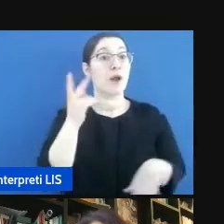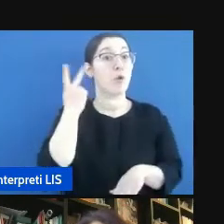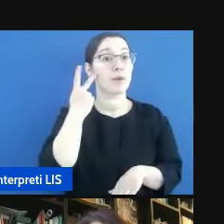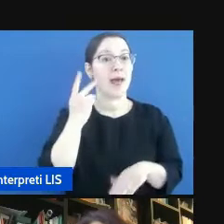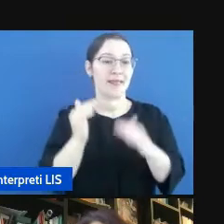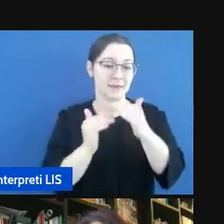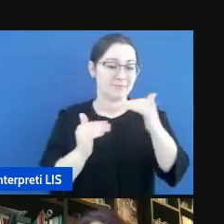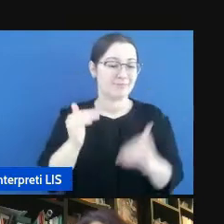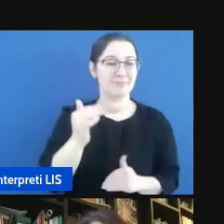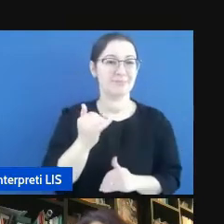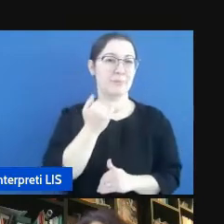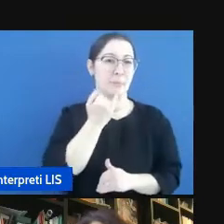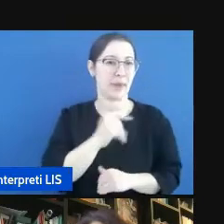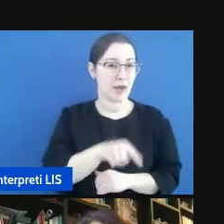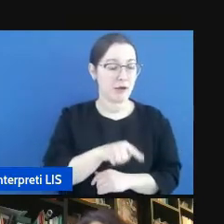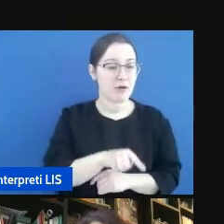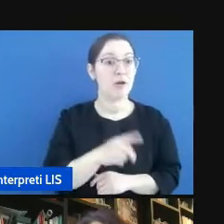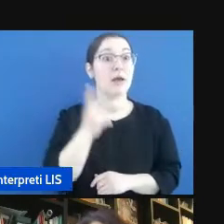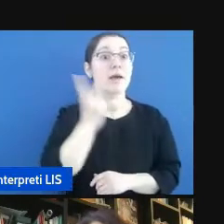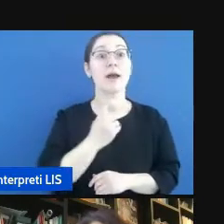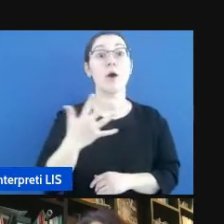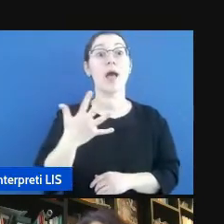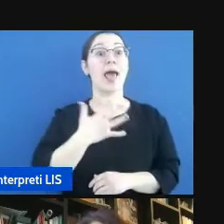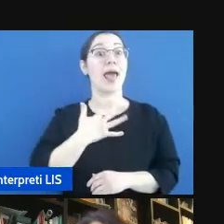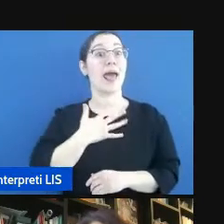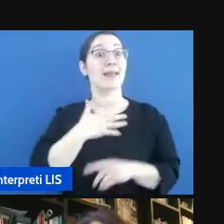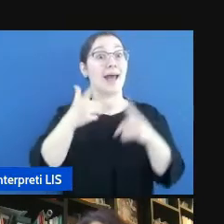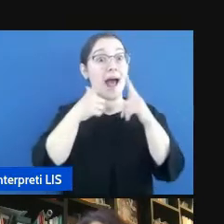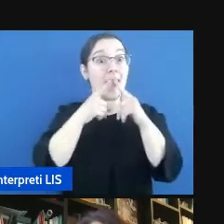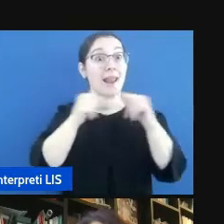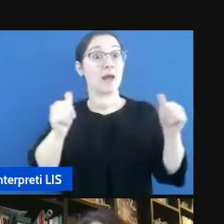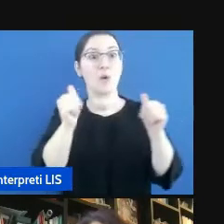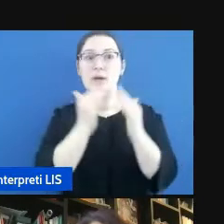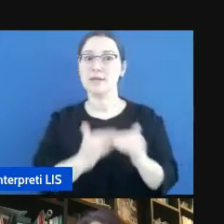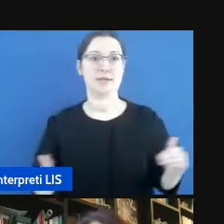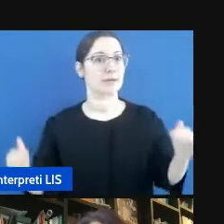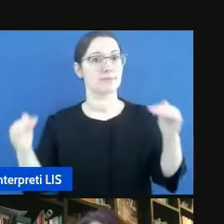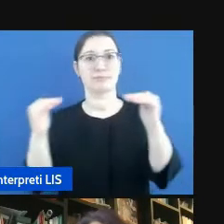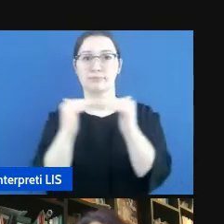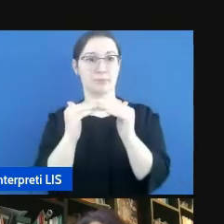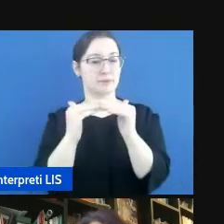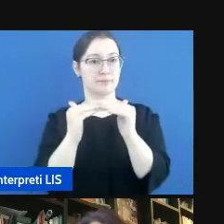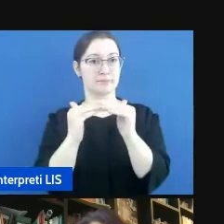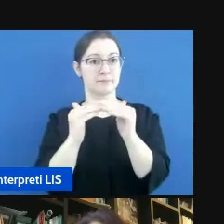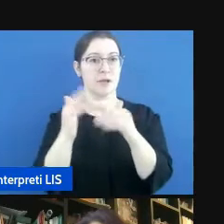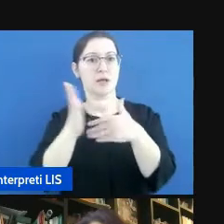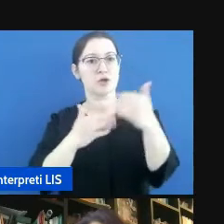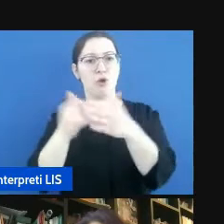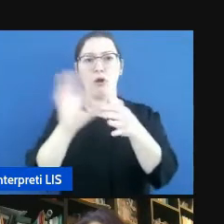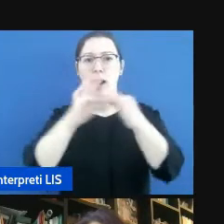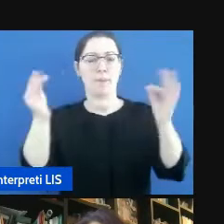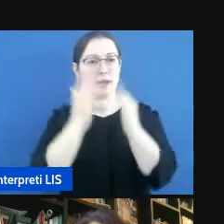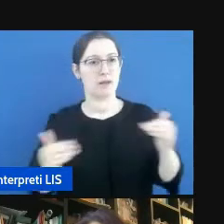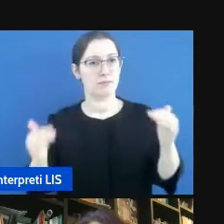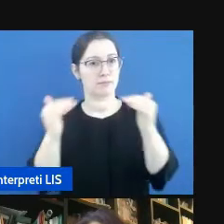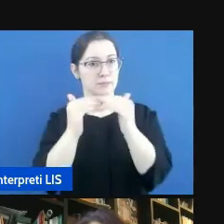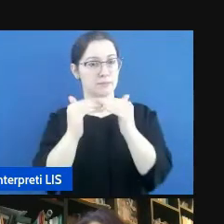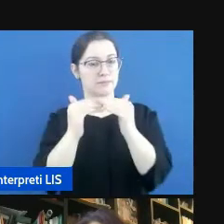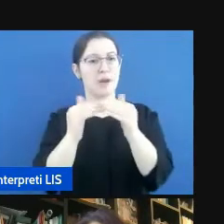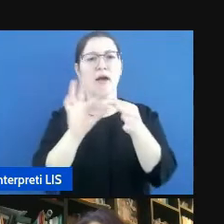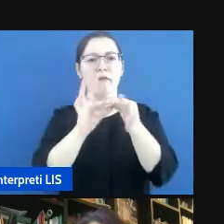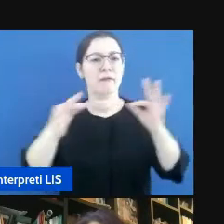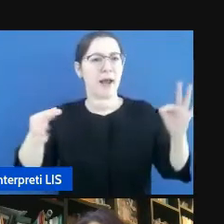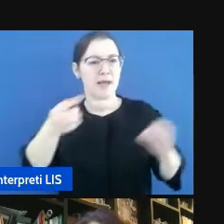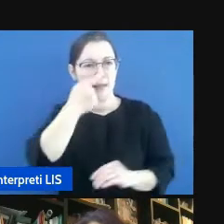avevano la stessa età linguistica dal punto di vista dello sviluppo grammaticale. Le tipologie di frase che sono